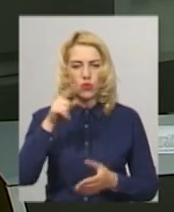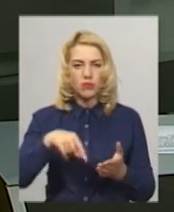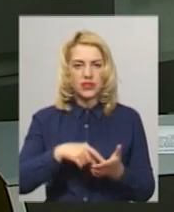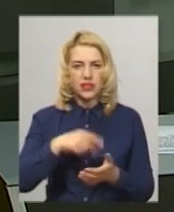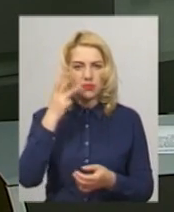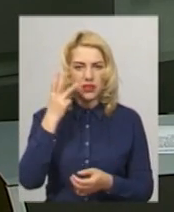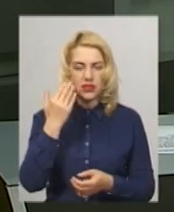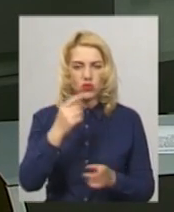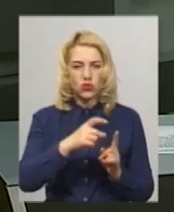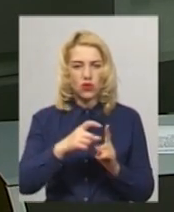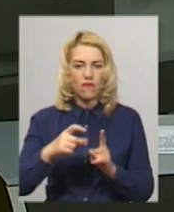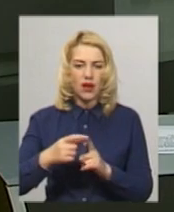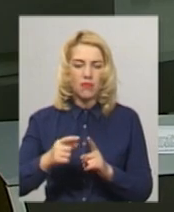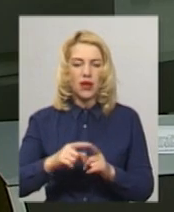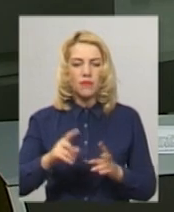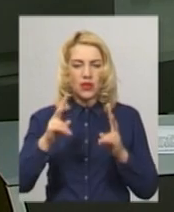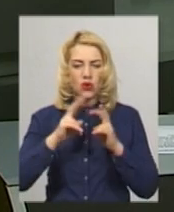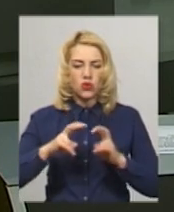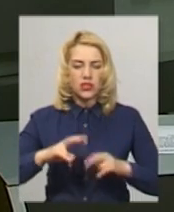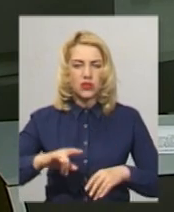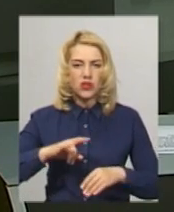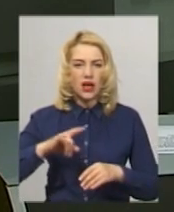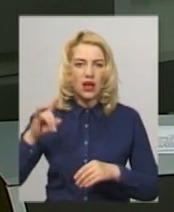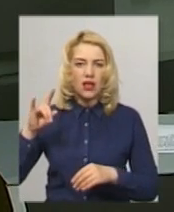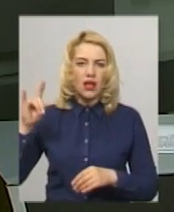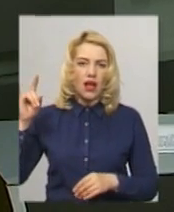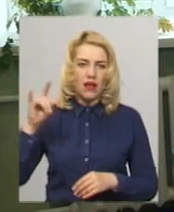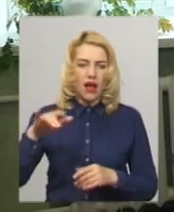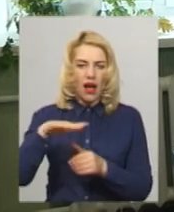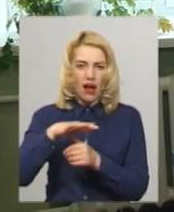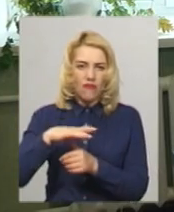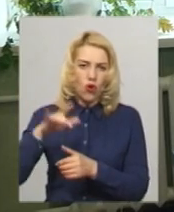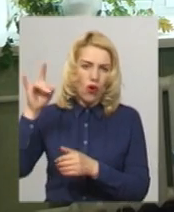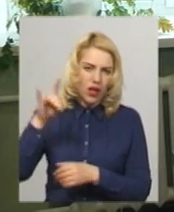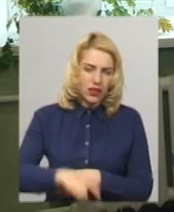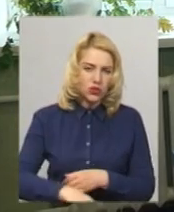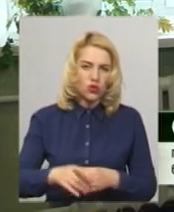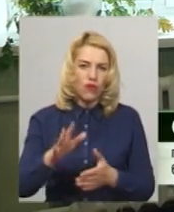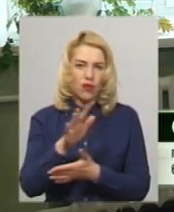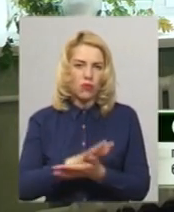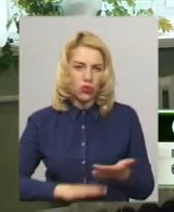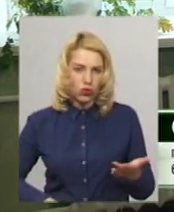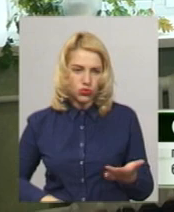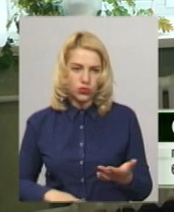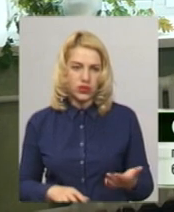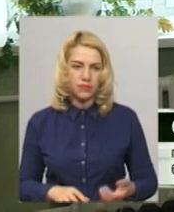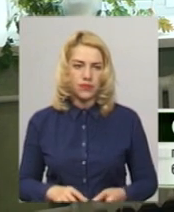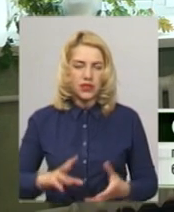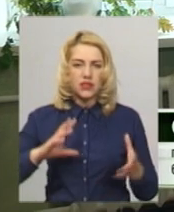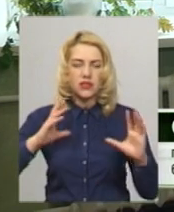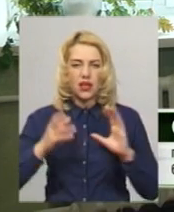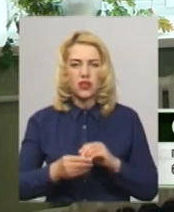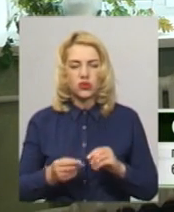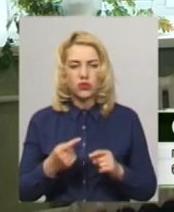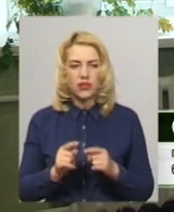За його словами, розслідування авіакатастрофи продовжується. За результатами першочових